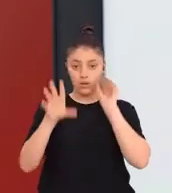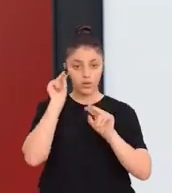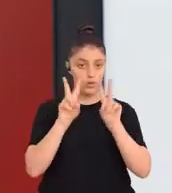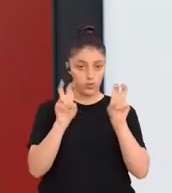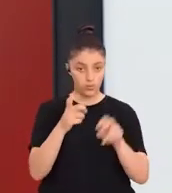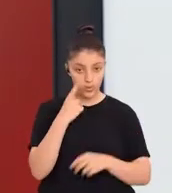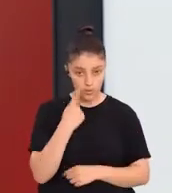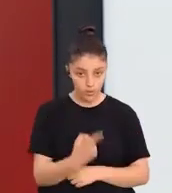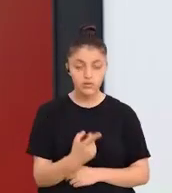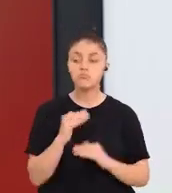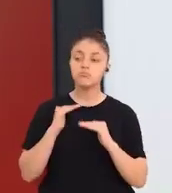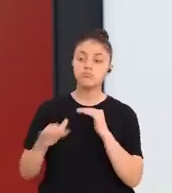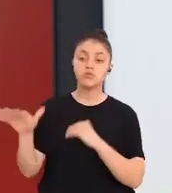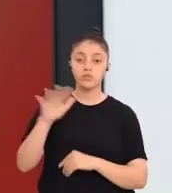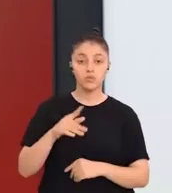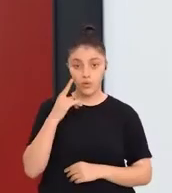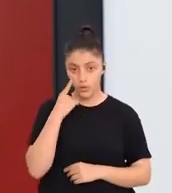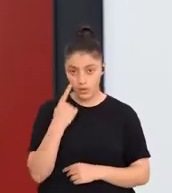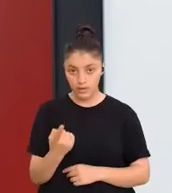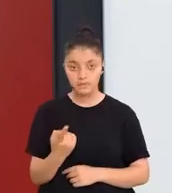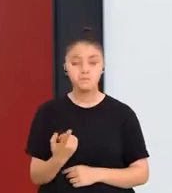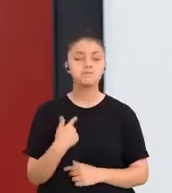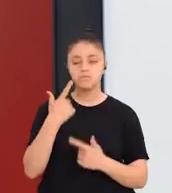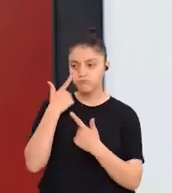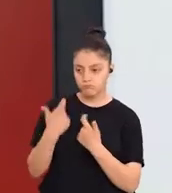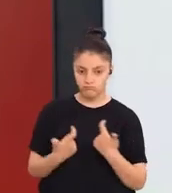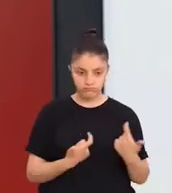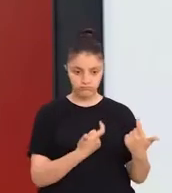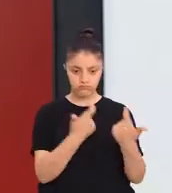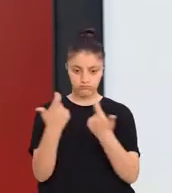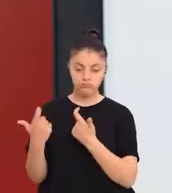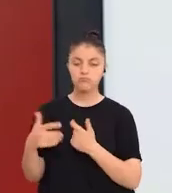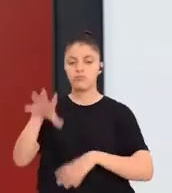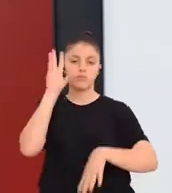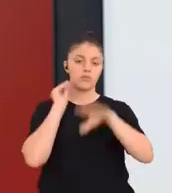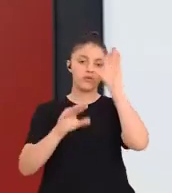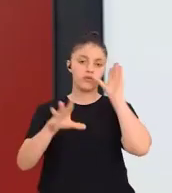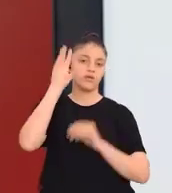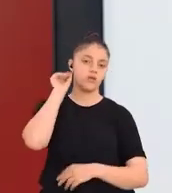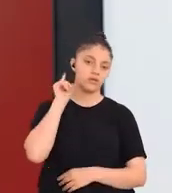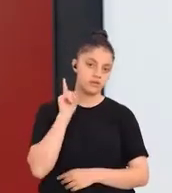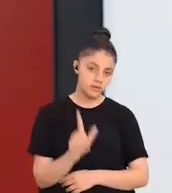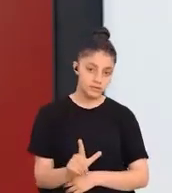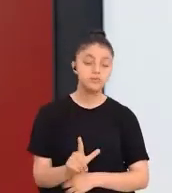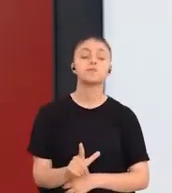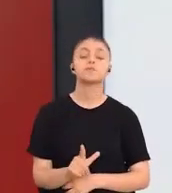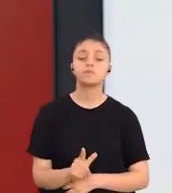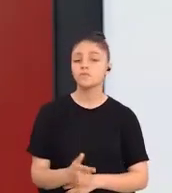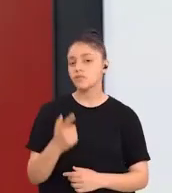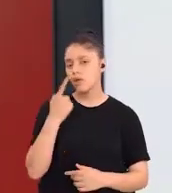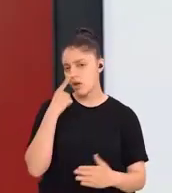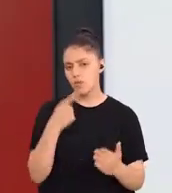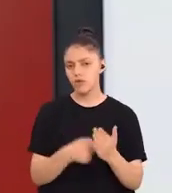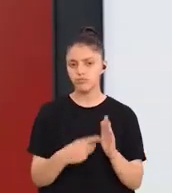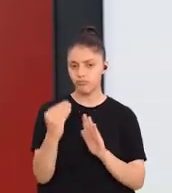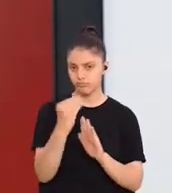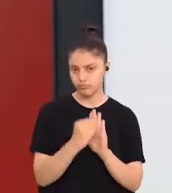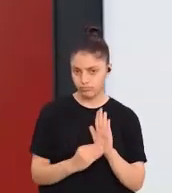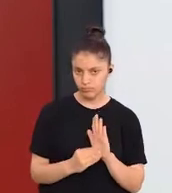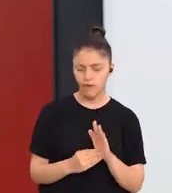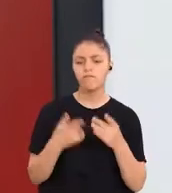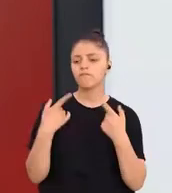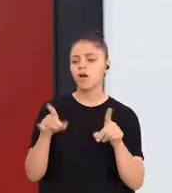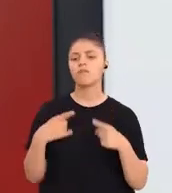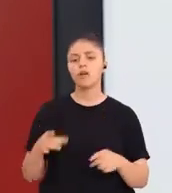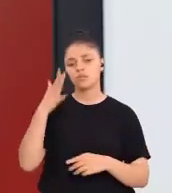öğrenen açısından, toplum açısından bir takım analizlerin yapılması gerekir. Amaçların belirlenmesi